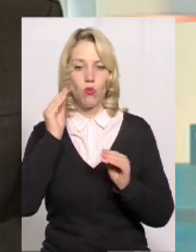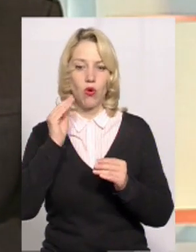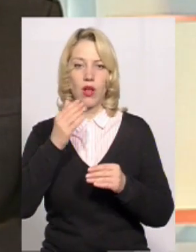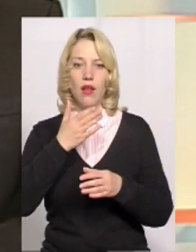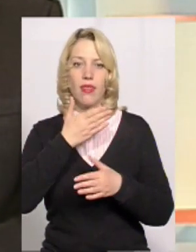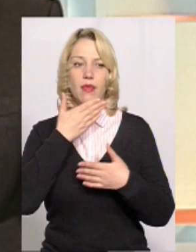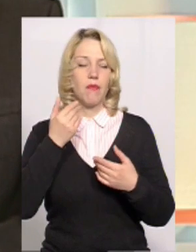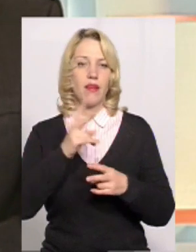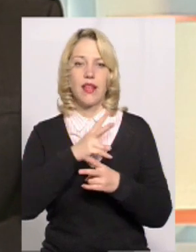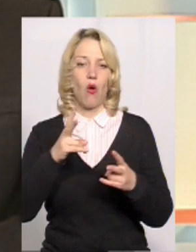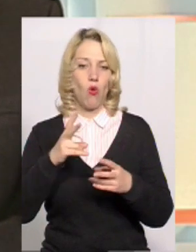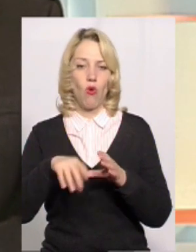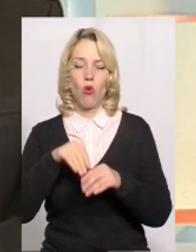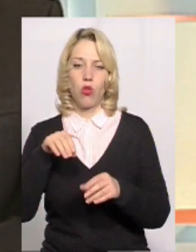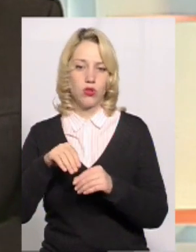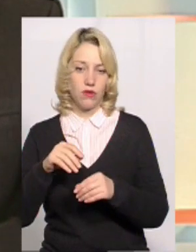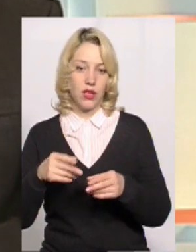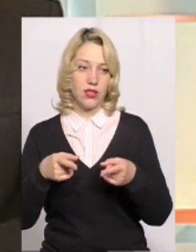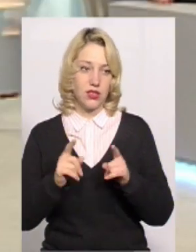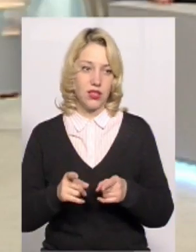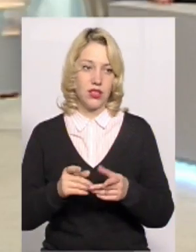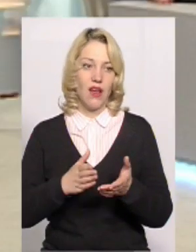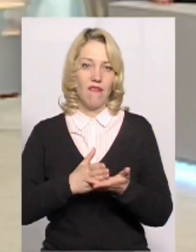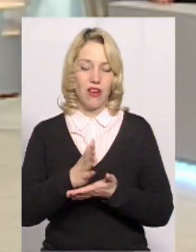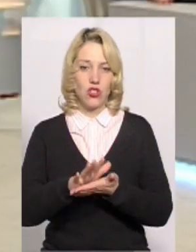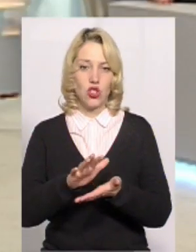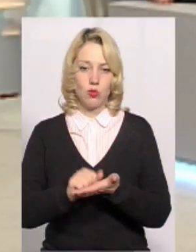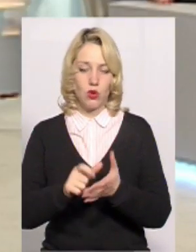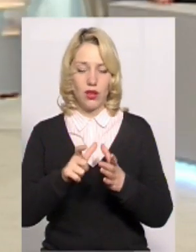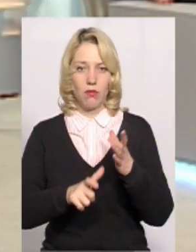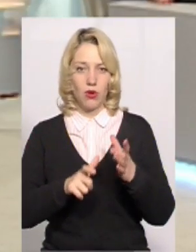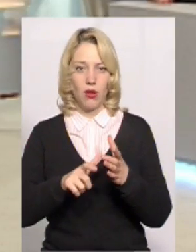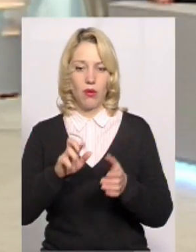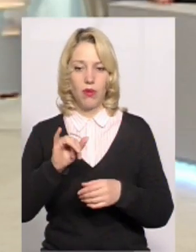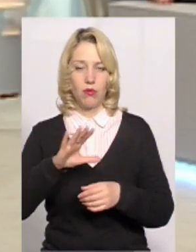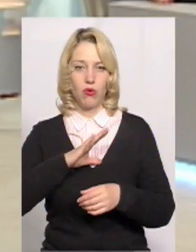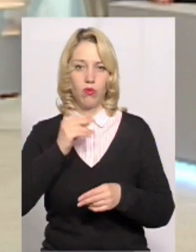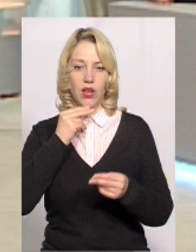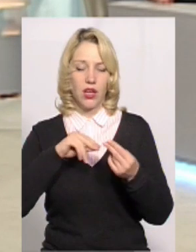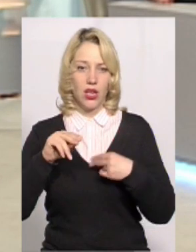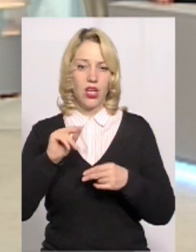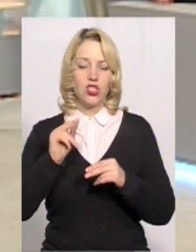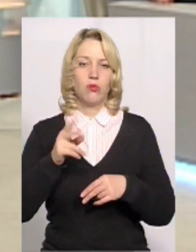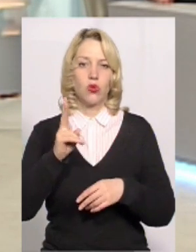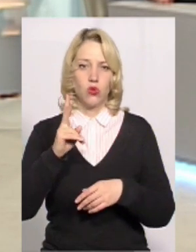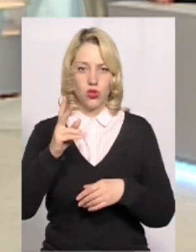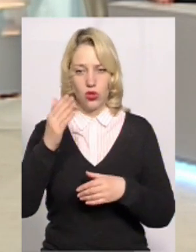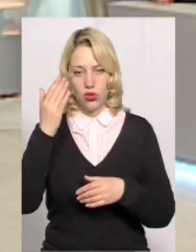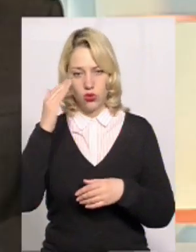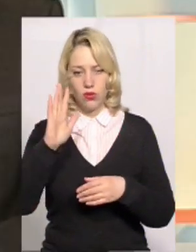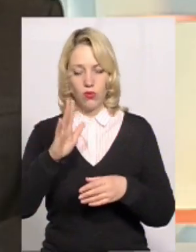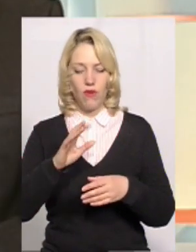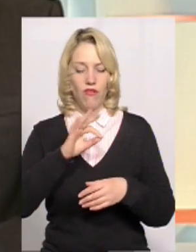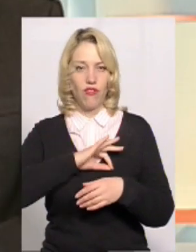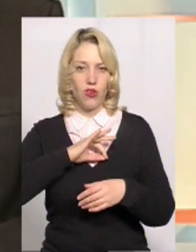нема за кого голосувати. Дійсно, варіант зіпсувати бюлетень, на мою думку, краще, ніж хтось потім його якось використає. Тому,